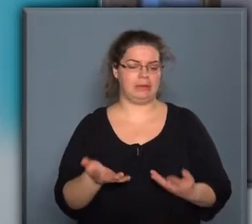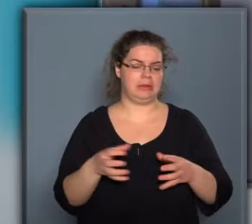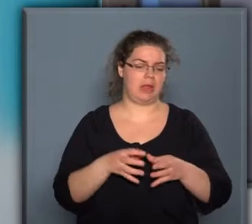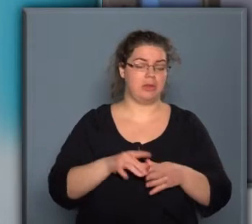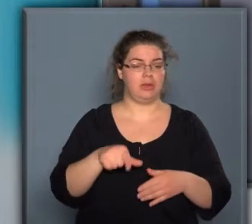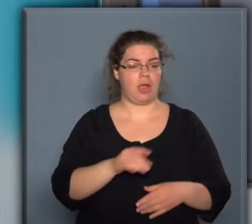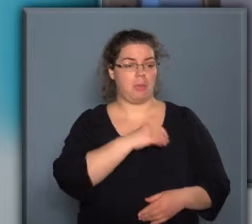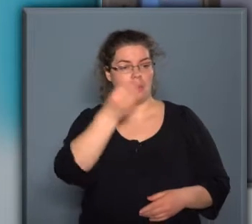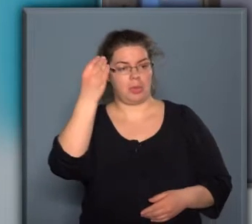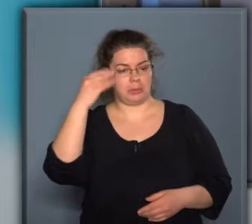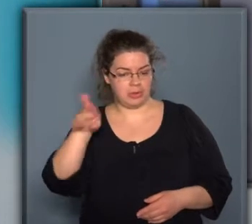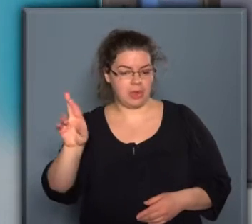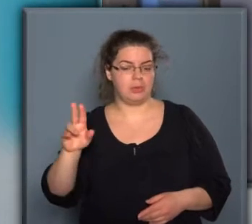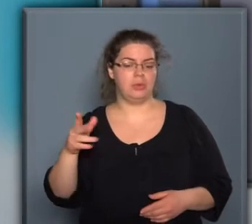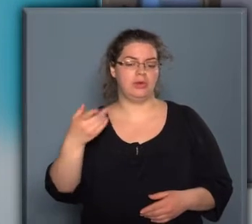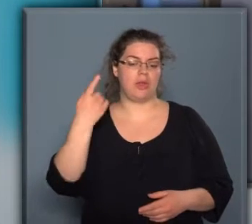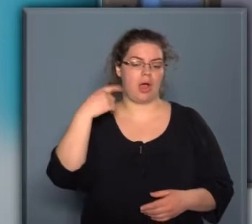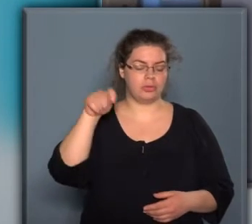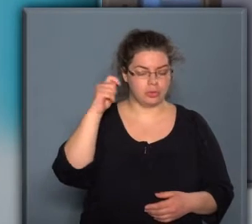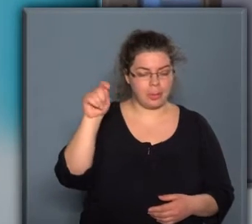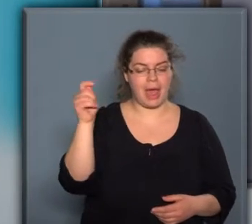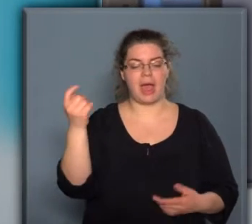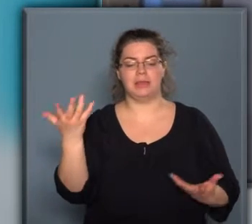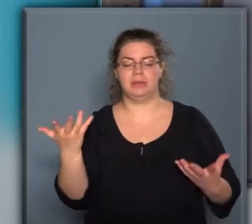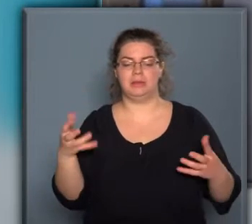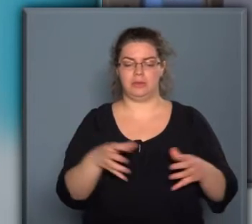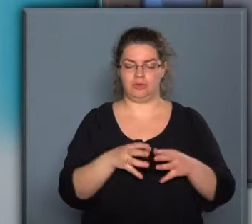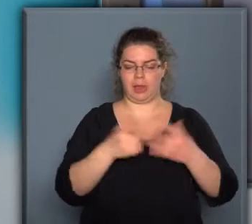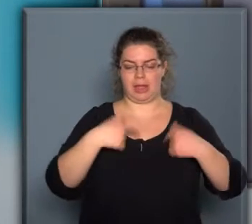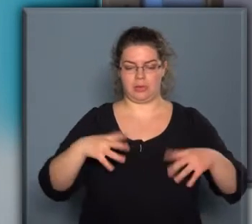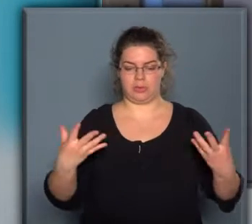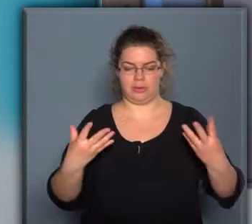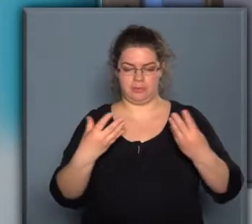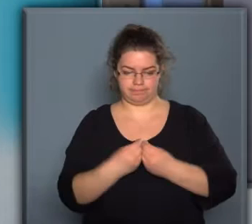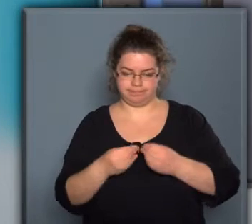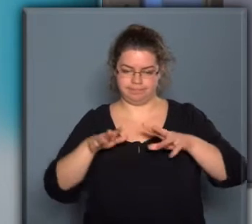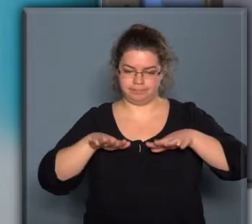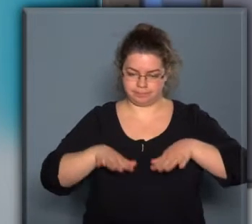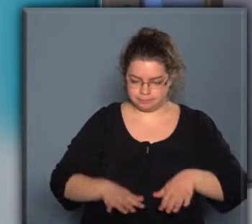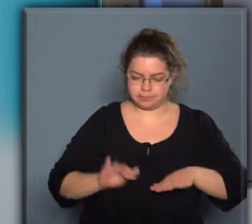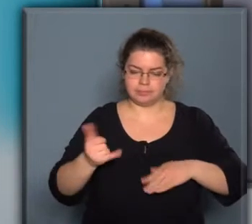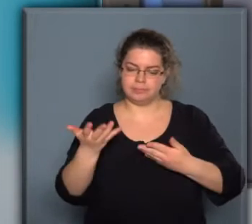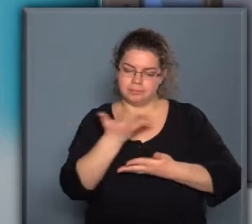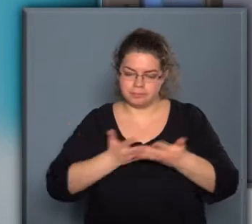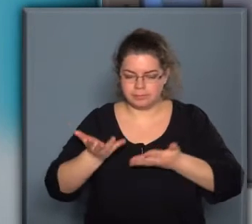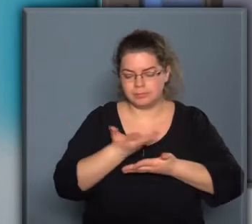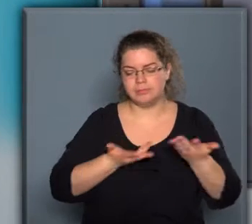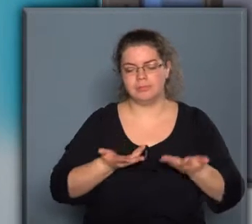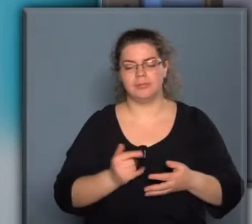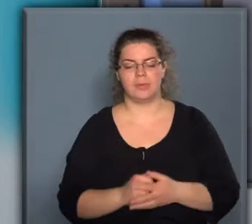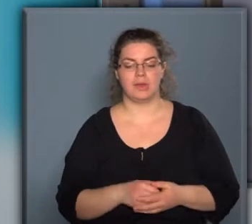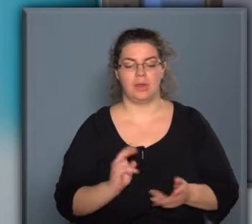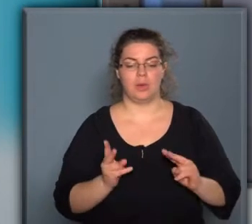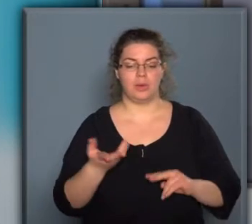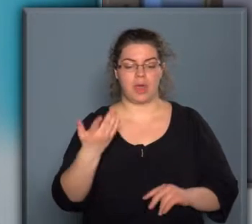polgármester úr és Hadtudományi Társaság elnökével tömből László Nyugalományi vezérezéredes úrral leültünk, és megbeszéltük, hogy